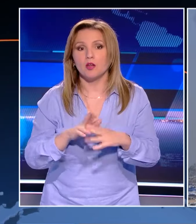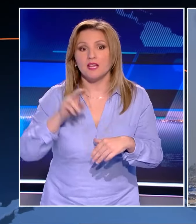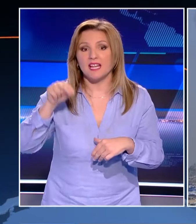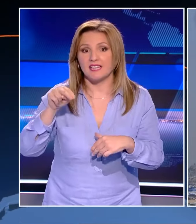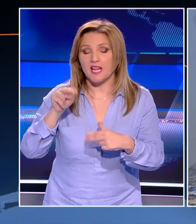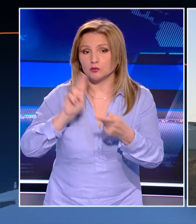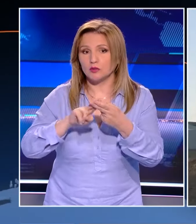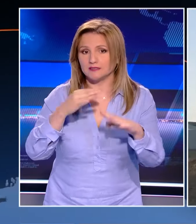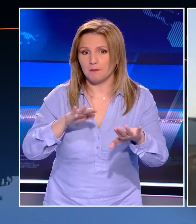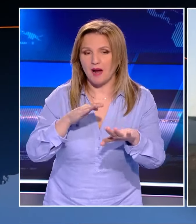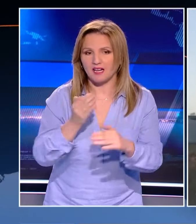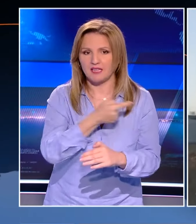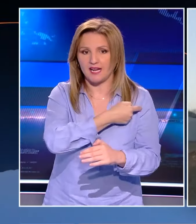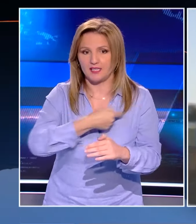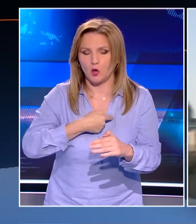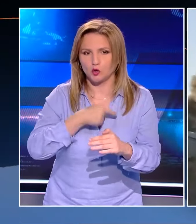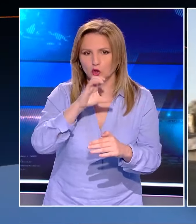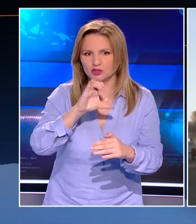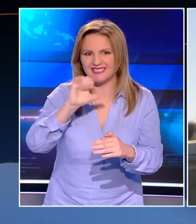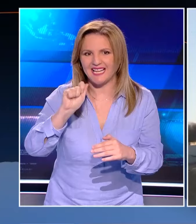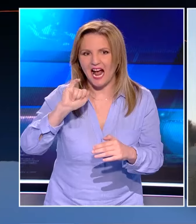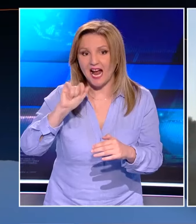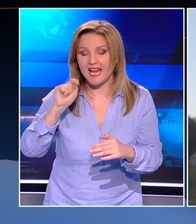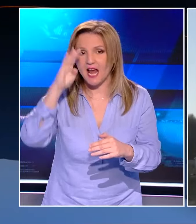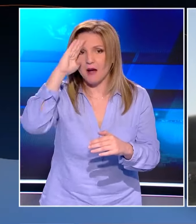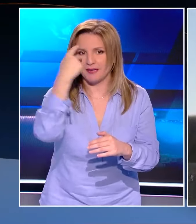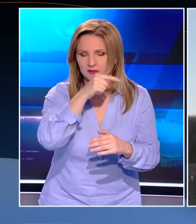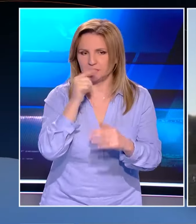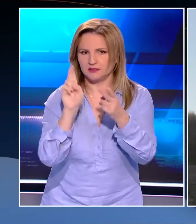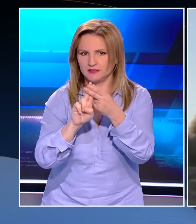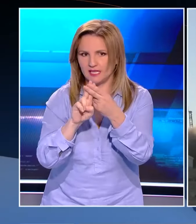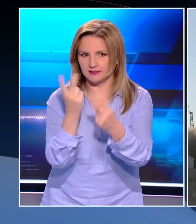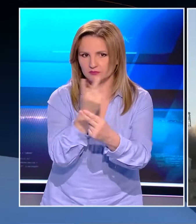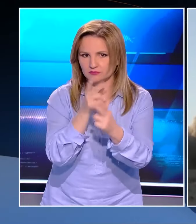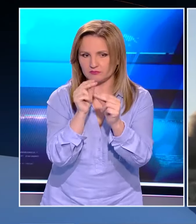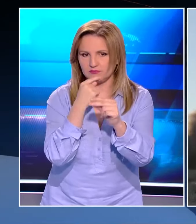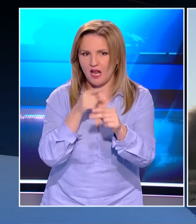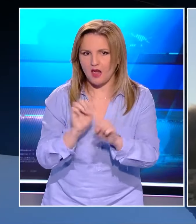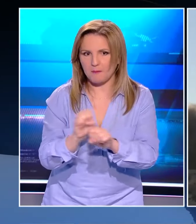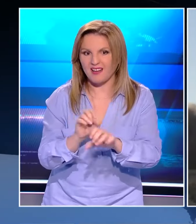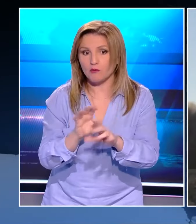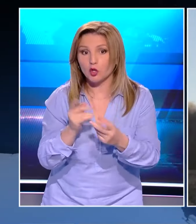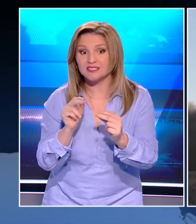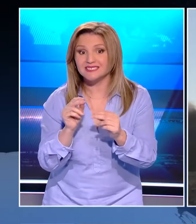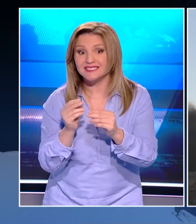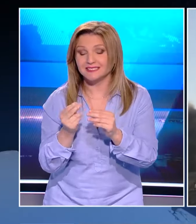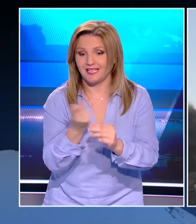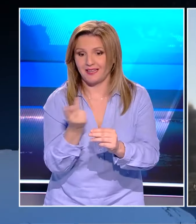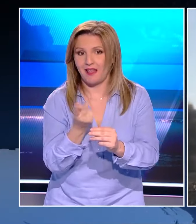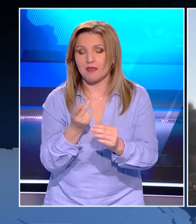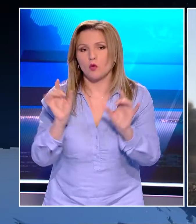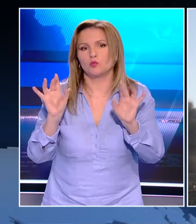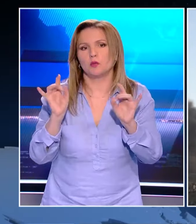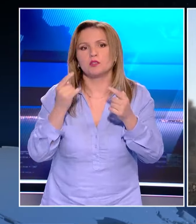του Μπέντζαμιν Νετανιάχου με τον επιγεφαλής της CIA, τον Βίλιαμ Μπέρντς μέχρι στιγμής δεν υπάρχουν πληροφορίες για το τι συζητήθηκε προφανώς